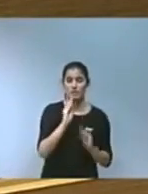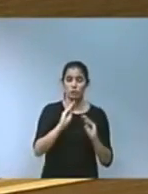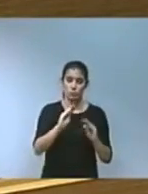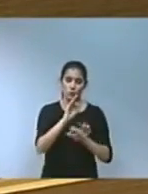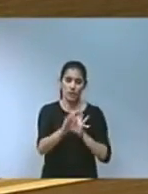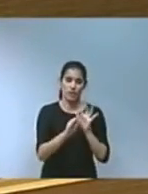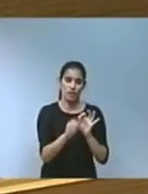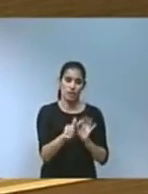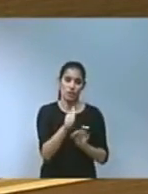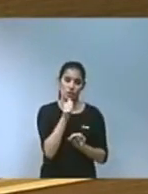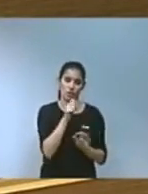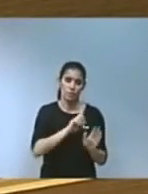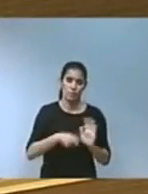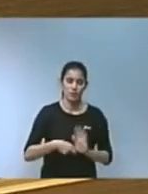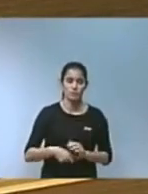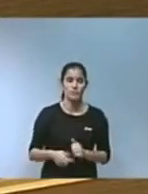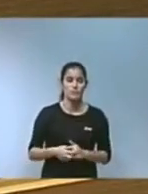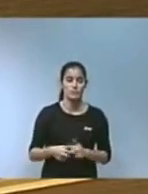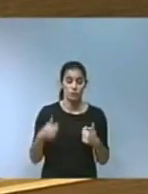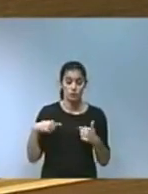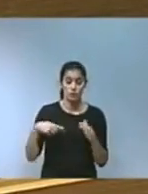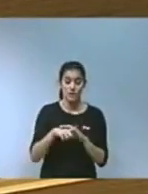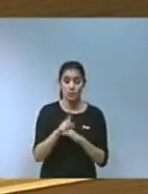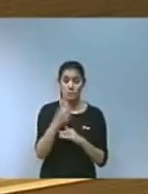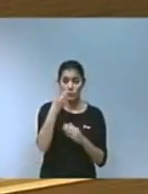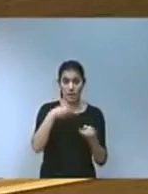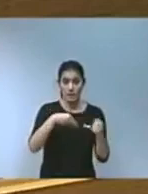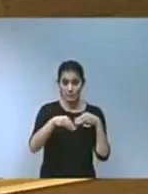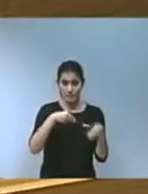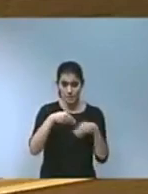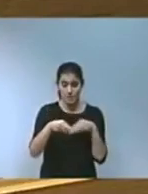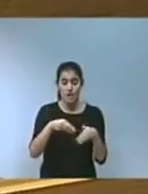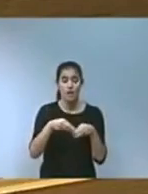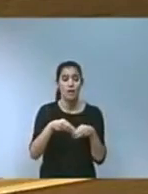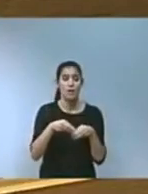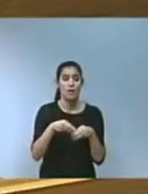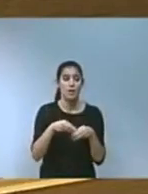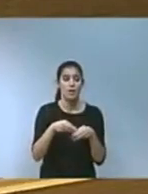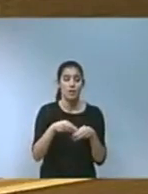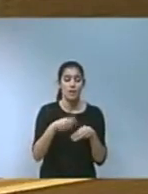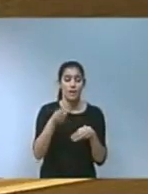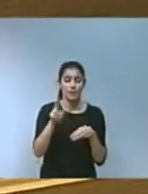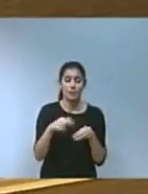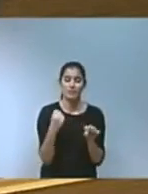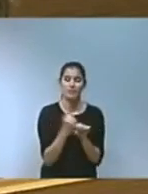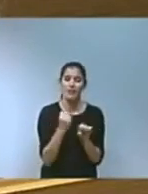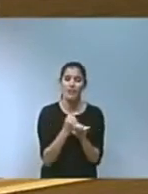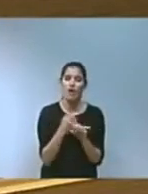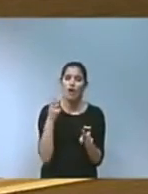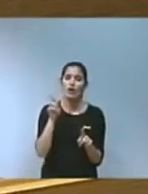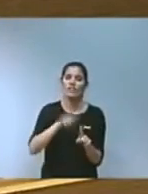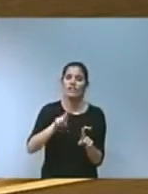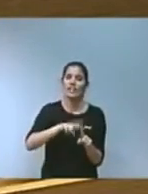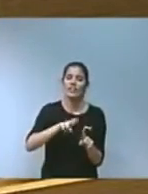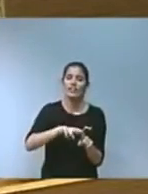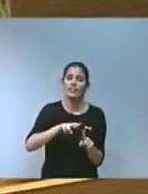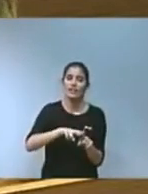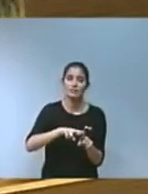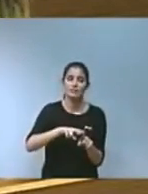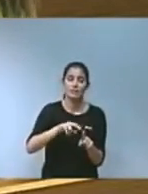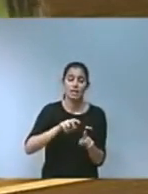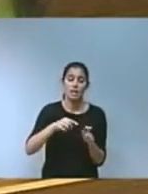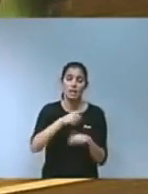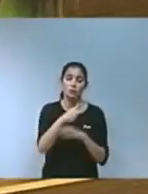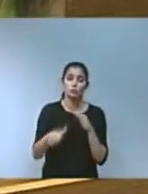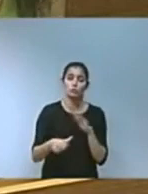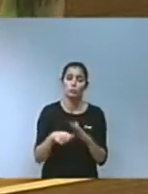l'aigua Desenvoluparem una estratègia prenent com a treballs de referència els de la subcomissió d'estudi d